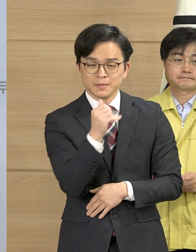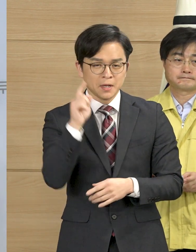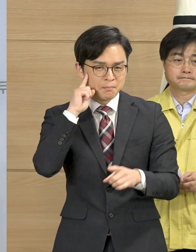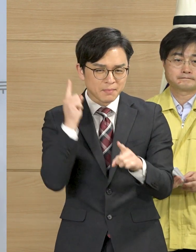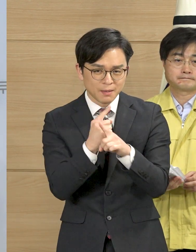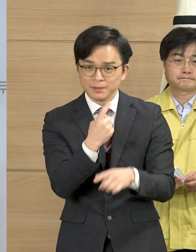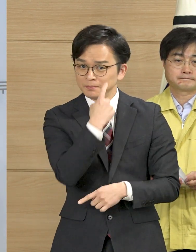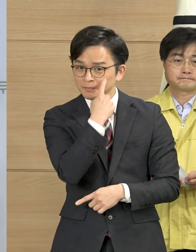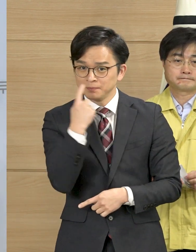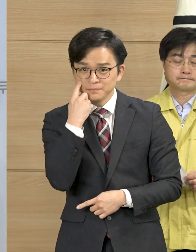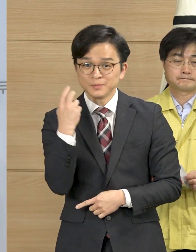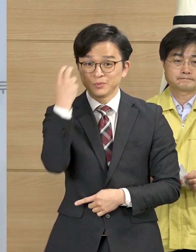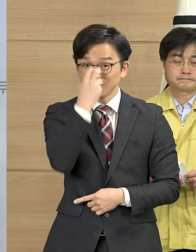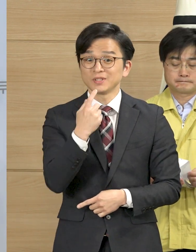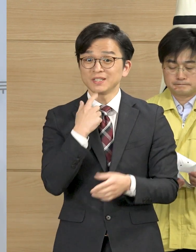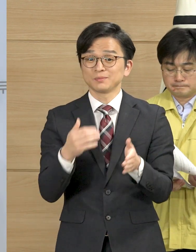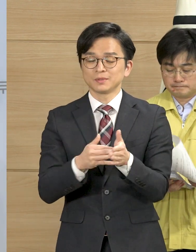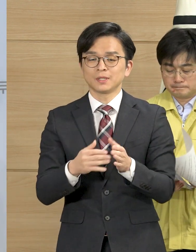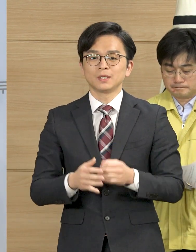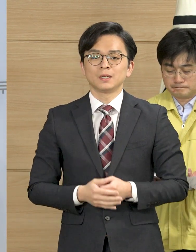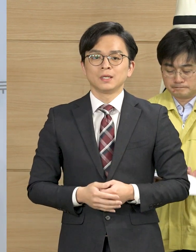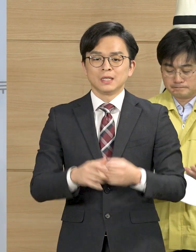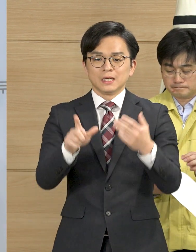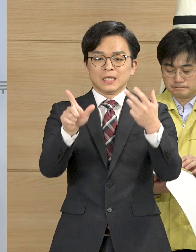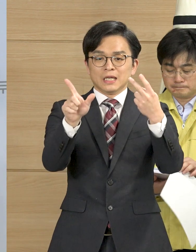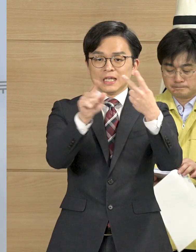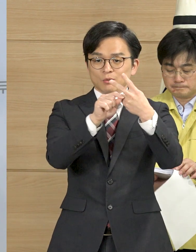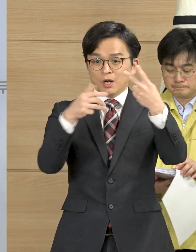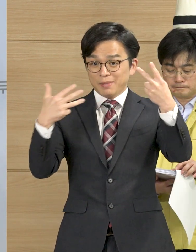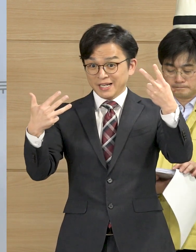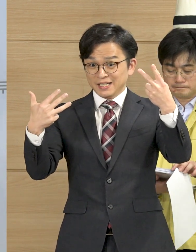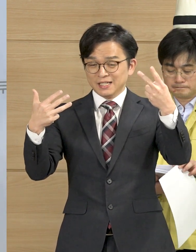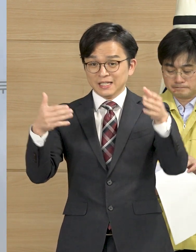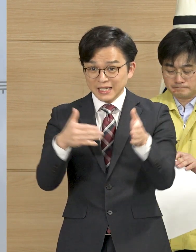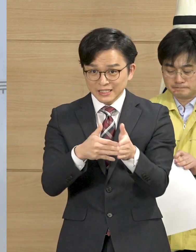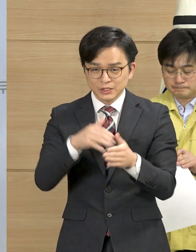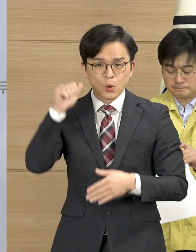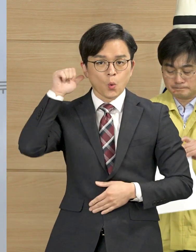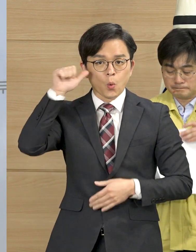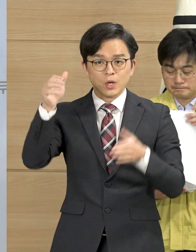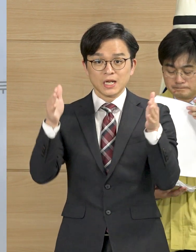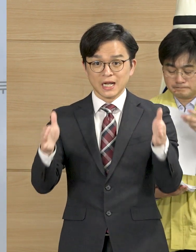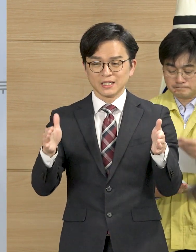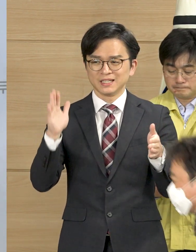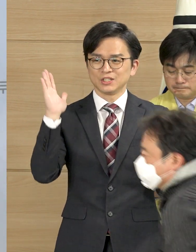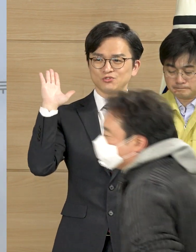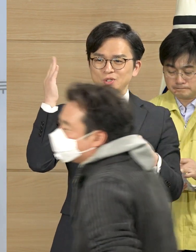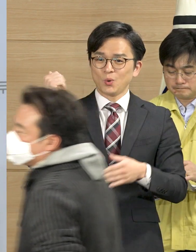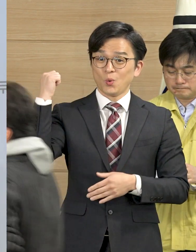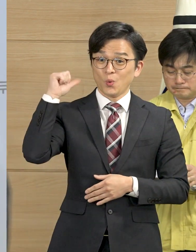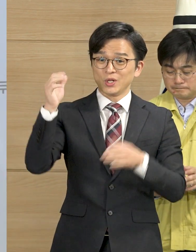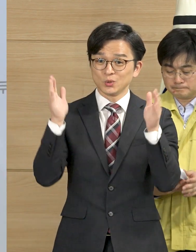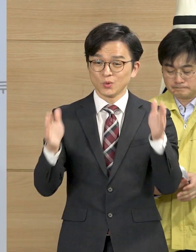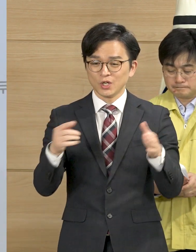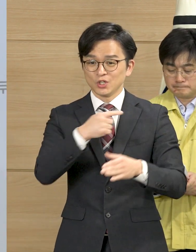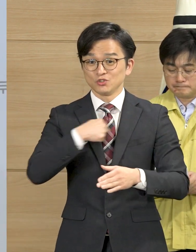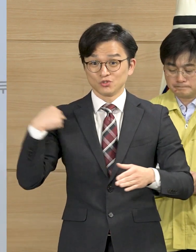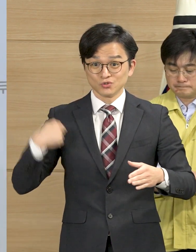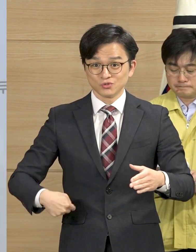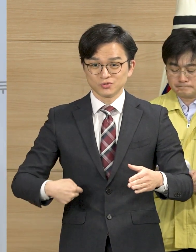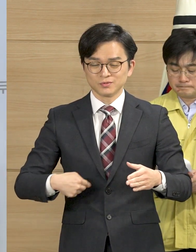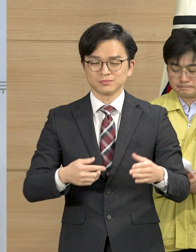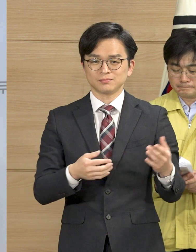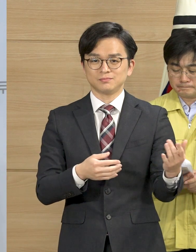실시되었습니다. 2월 8일까지 지난 5일간 중국 현지에서 입국을